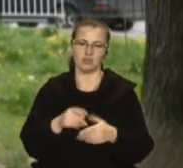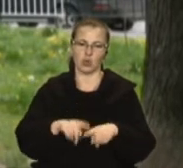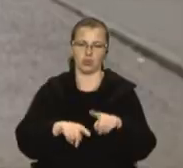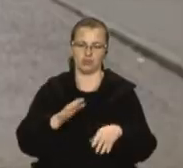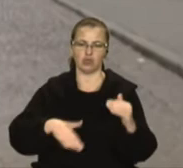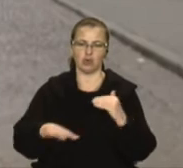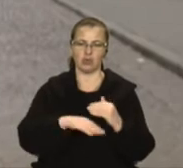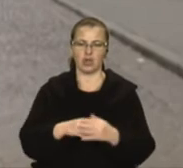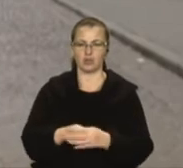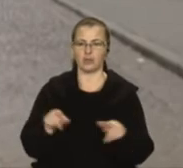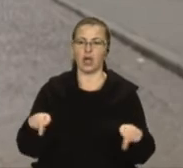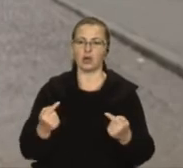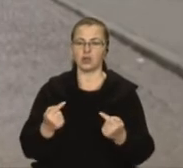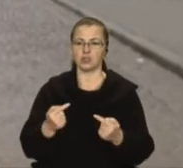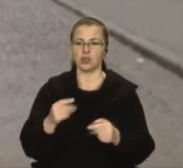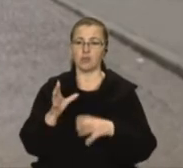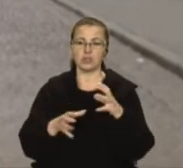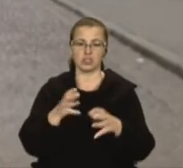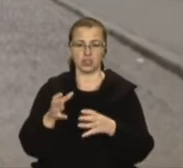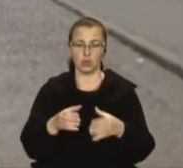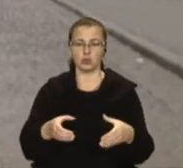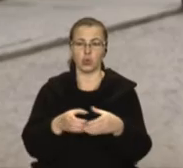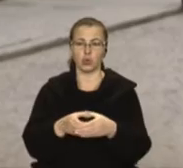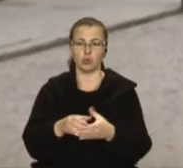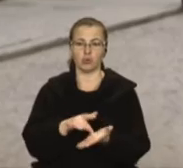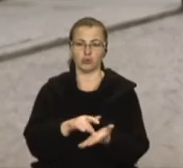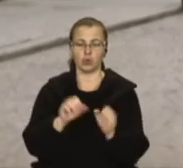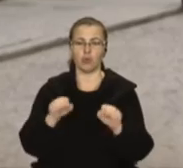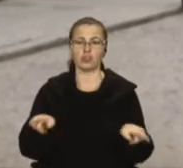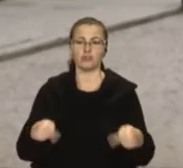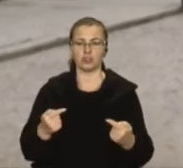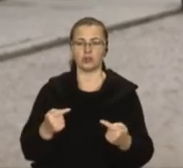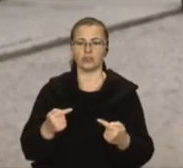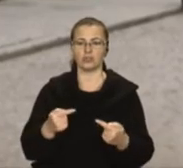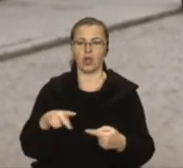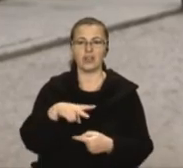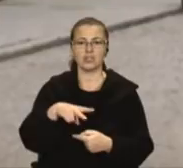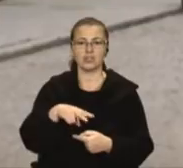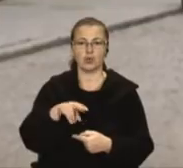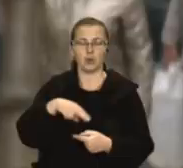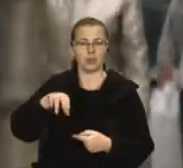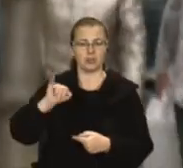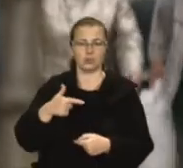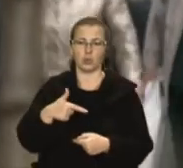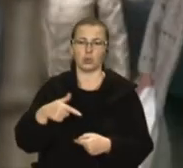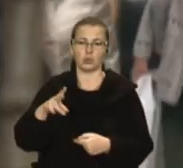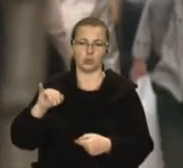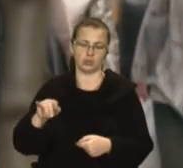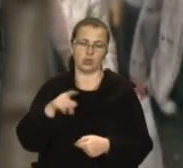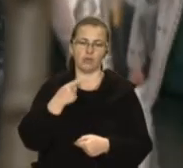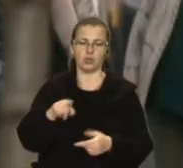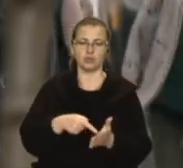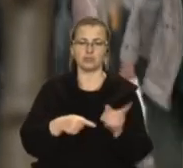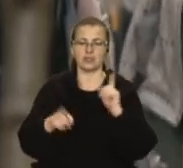рідного краю. А от організований міжнародний груповий туризм може відновитися у листопаді-грудні, прогнозують у міській раді.